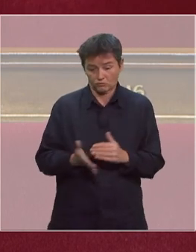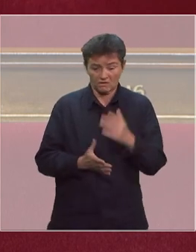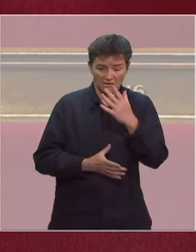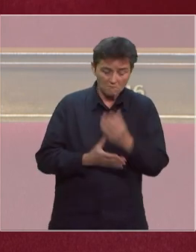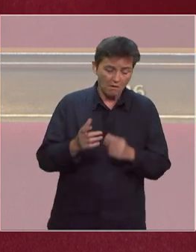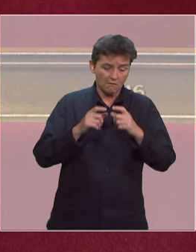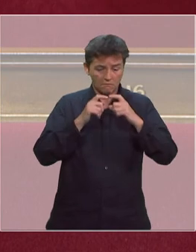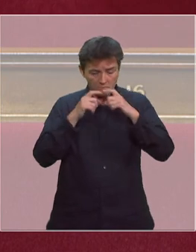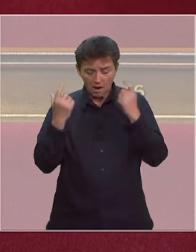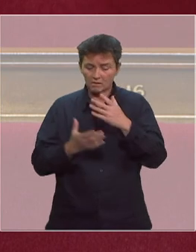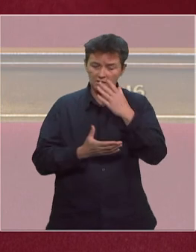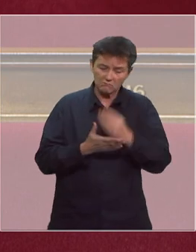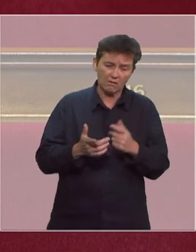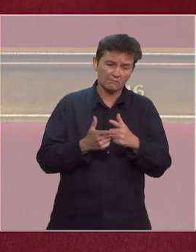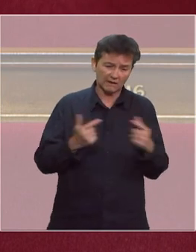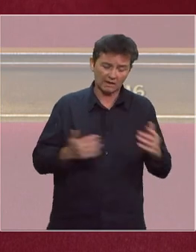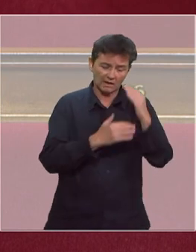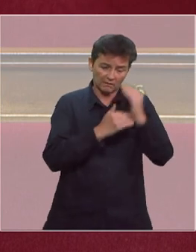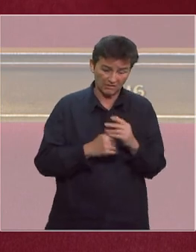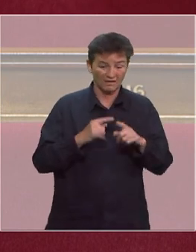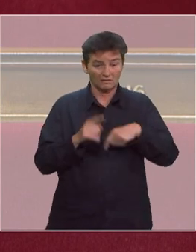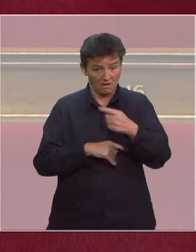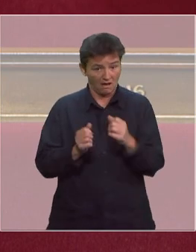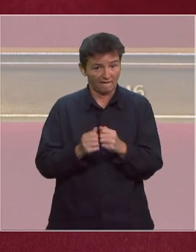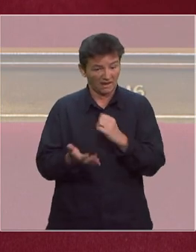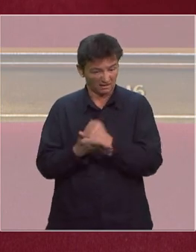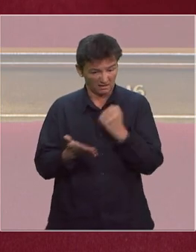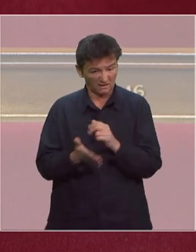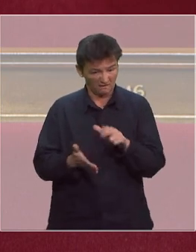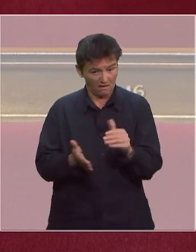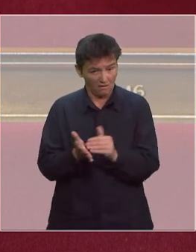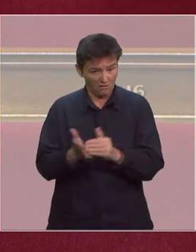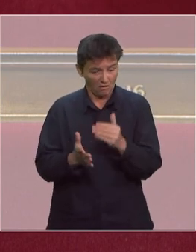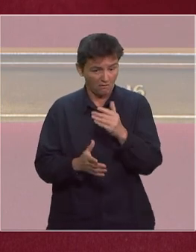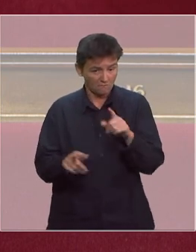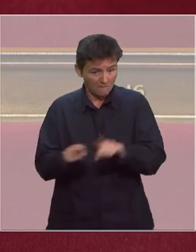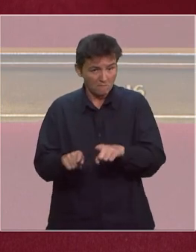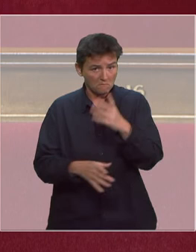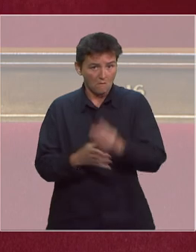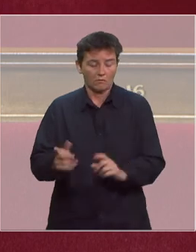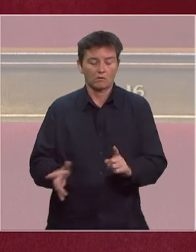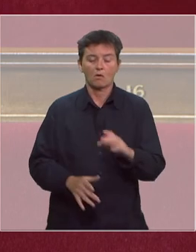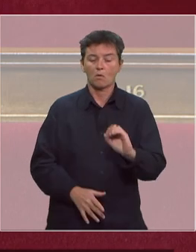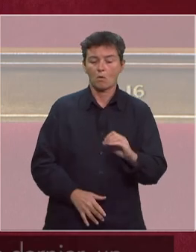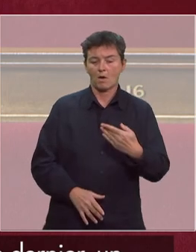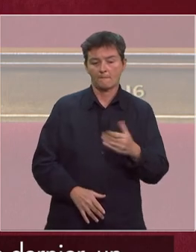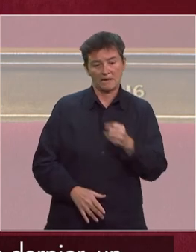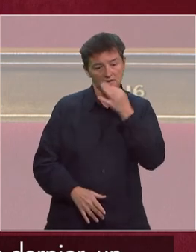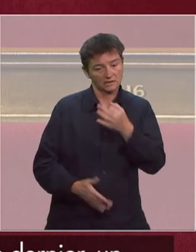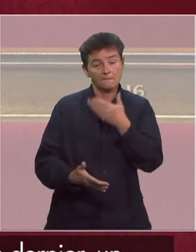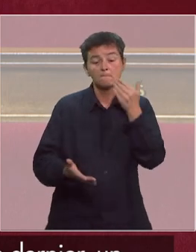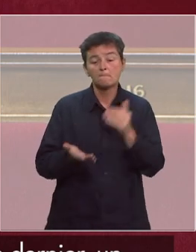avec les masques et équipements de protection. L'OMS ne cesse de le répéter, le dépistage massif est le meilleur rempart